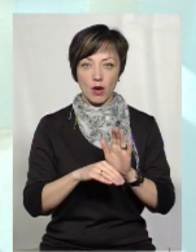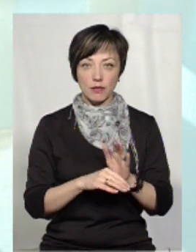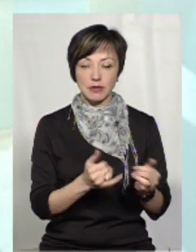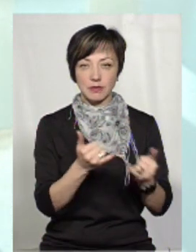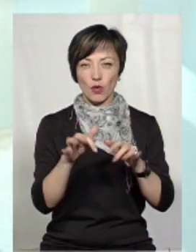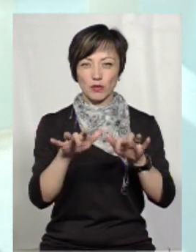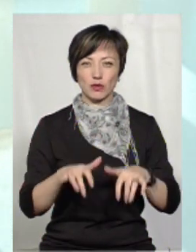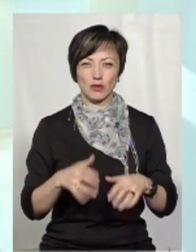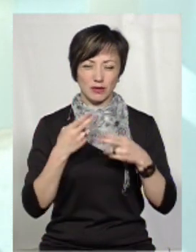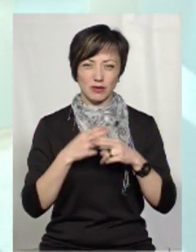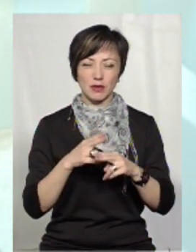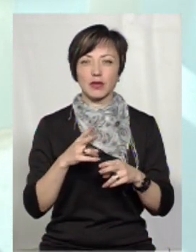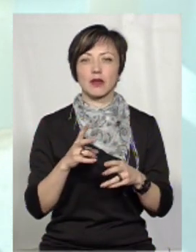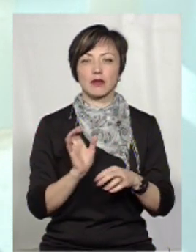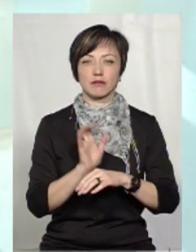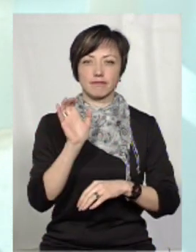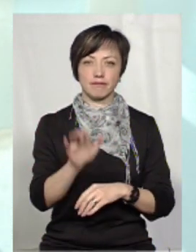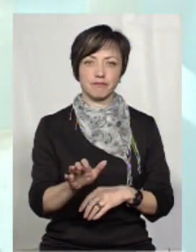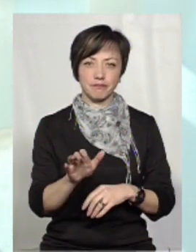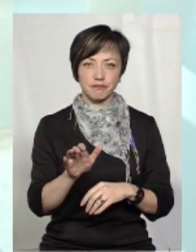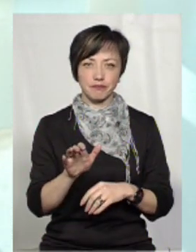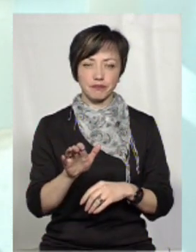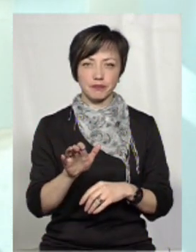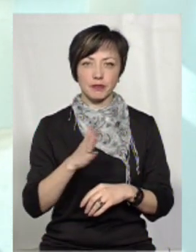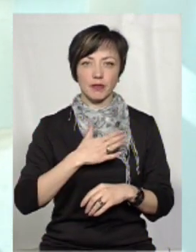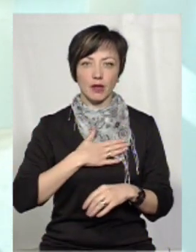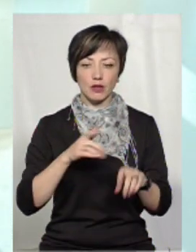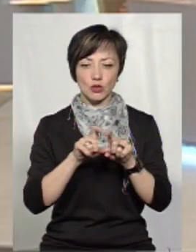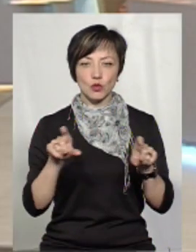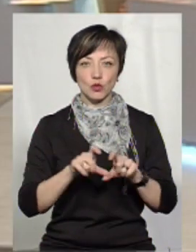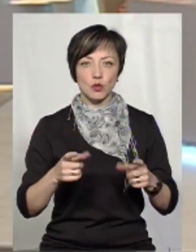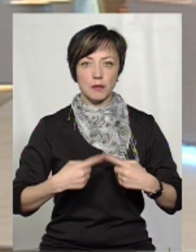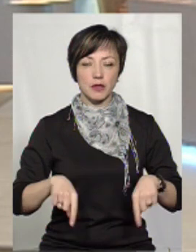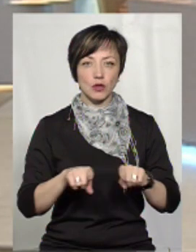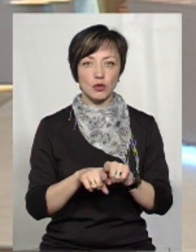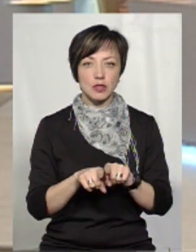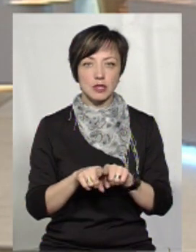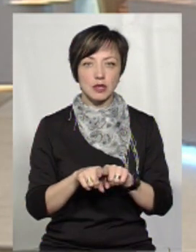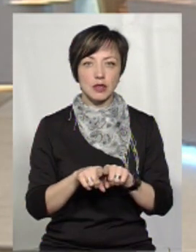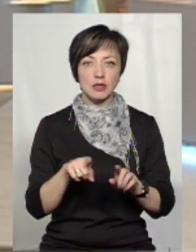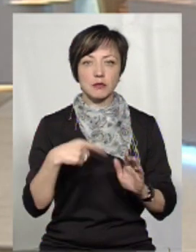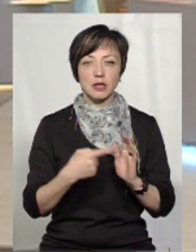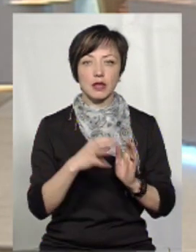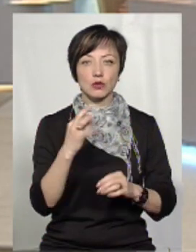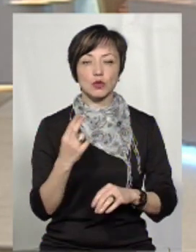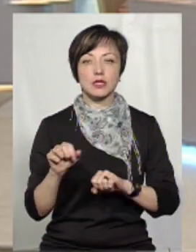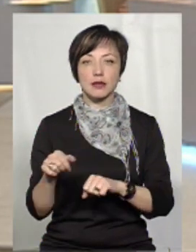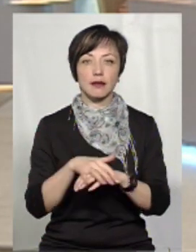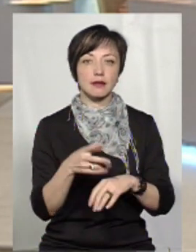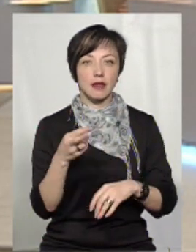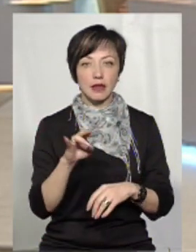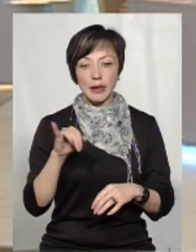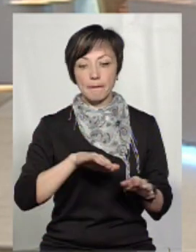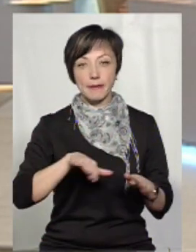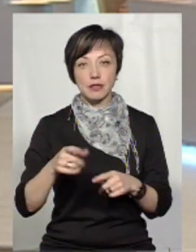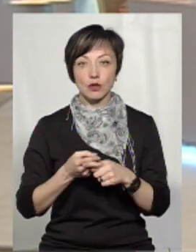забезпечення опрацювали, спрямували його в наші структурні підродзі, станці захисту населення, і